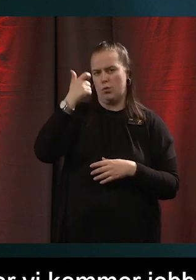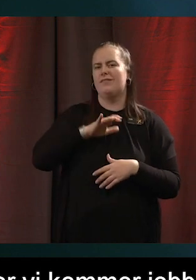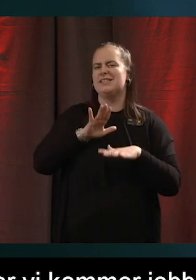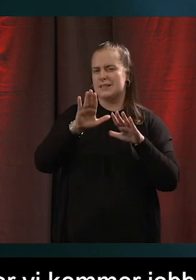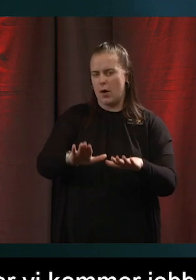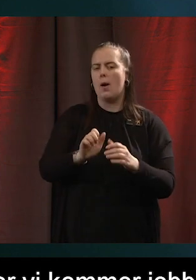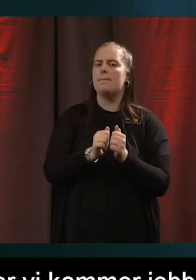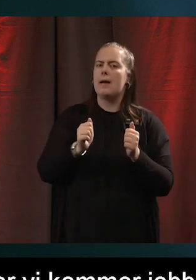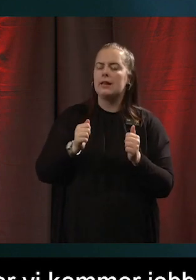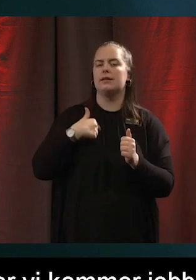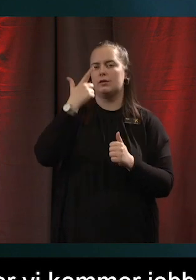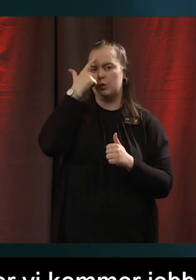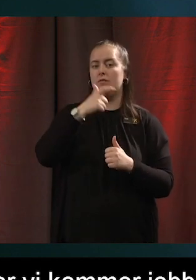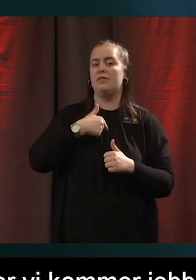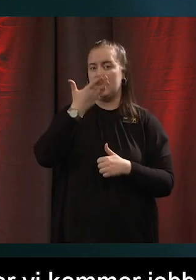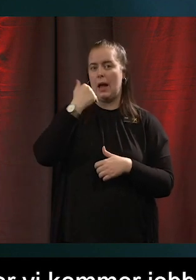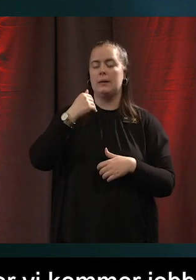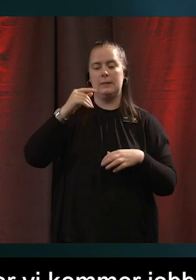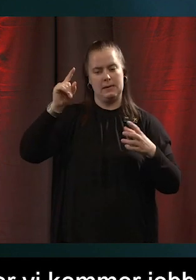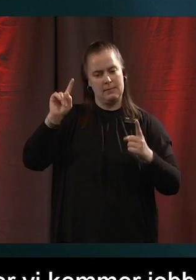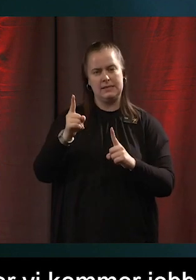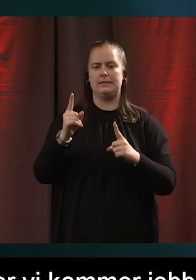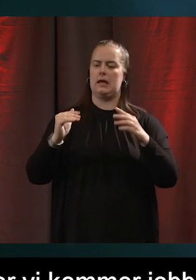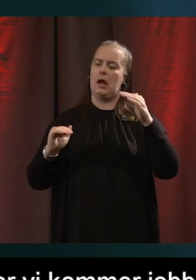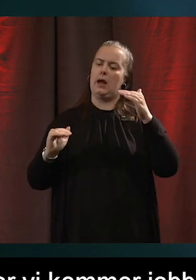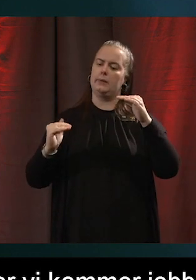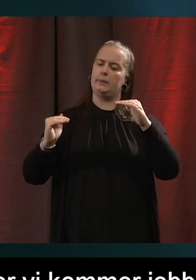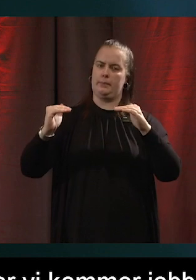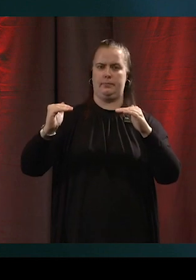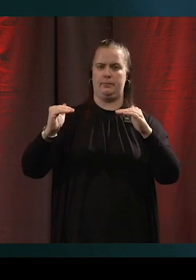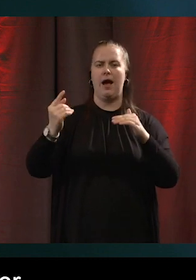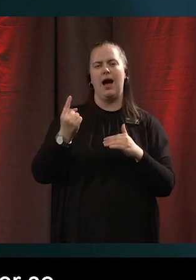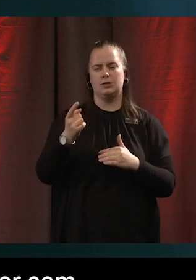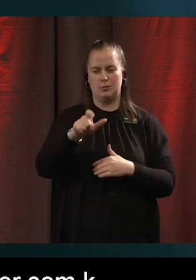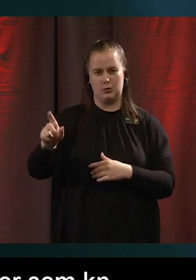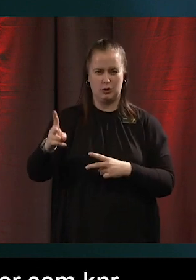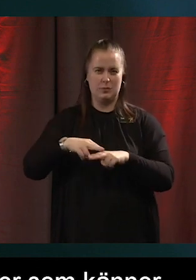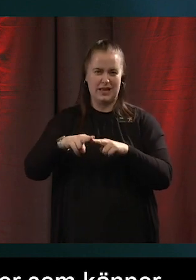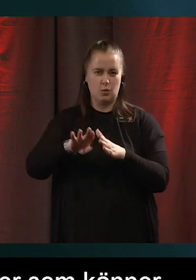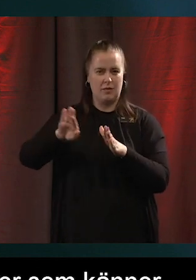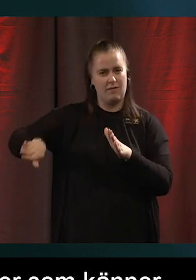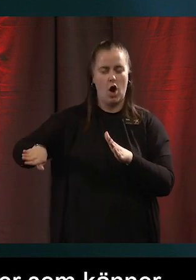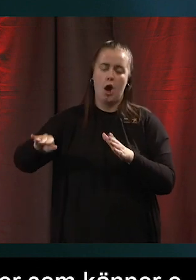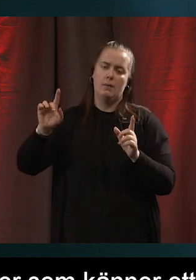kan minska den andel personer som känner sig i utanförskap. Men det kommer alltid att finnas det eftersom